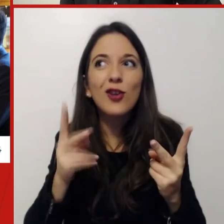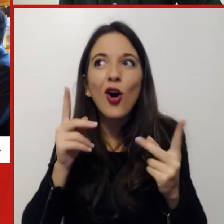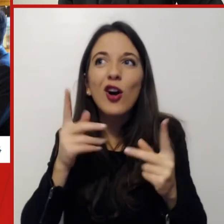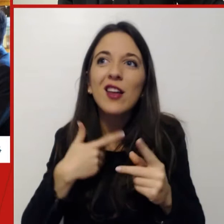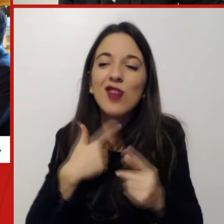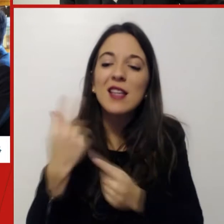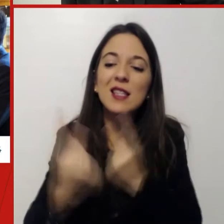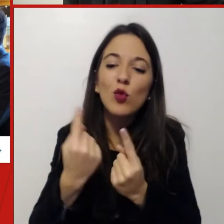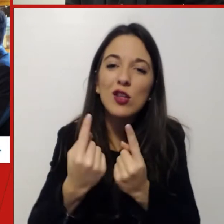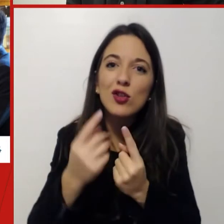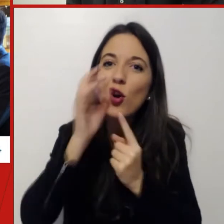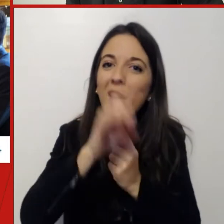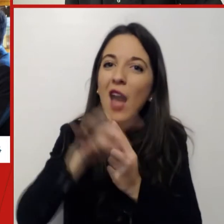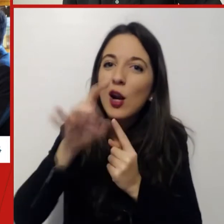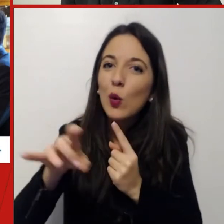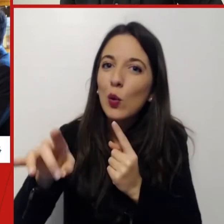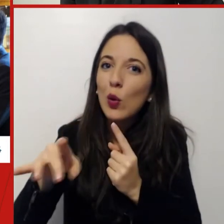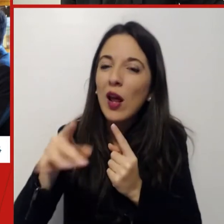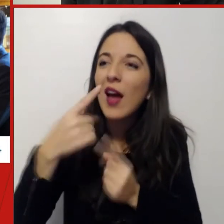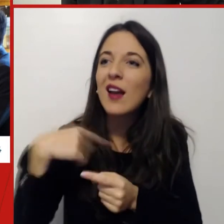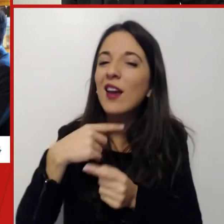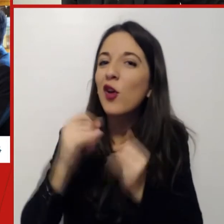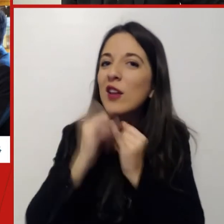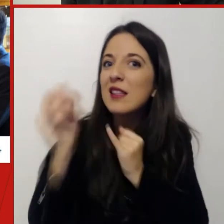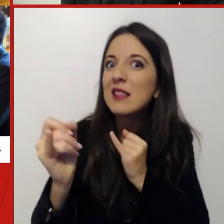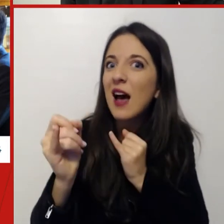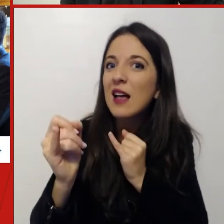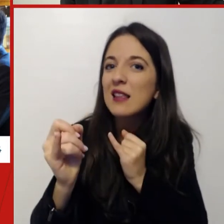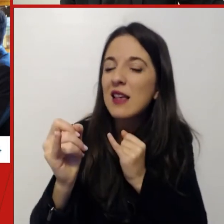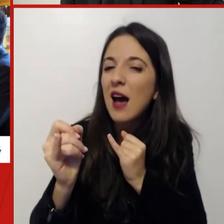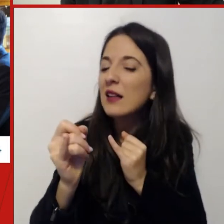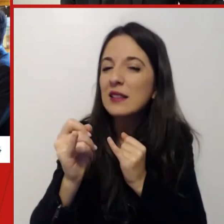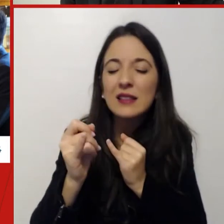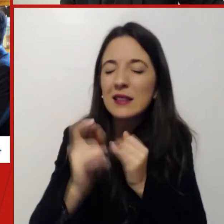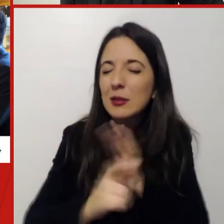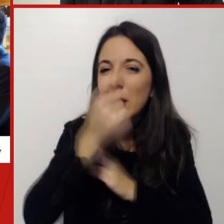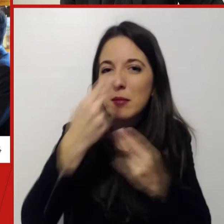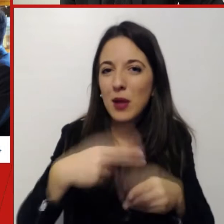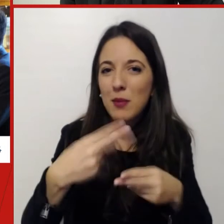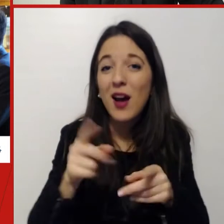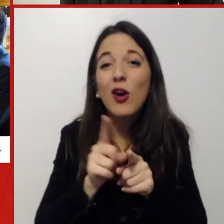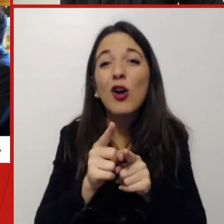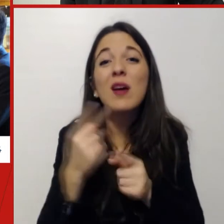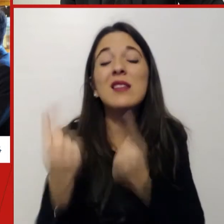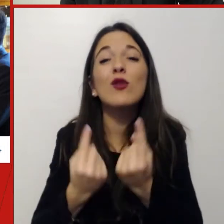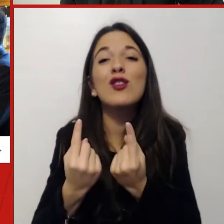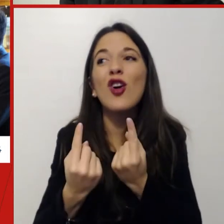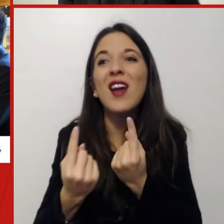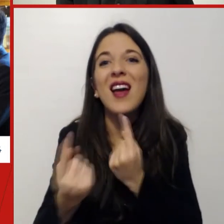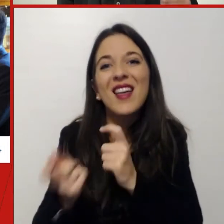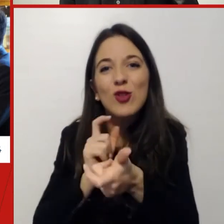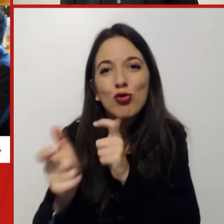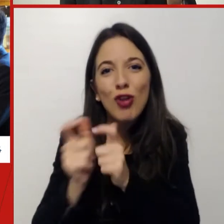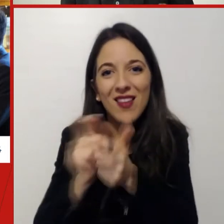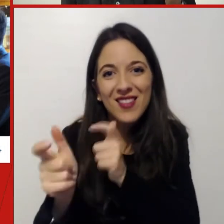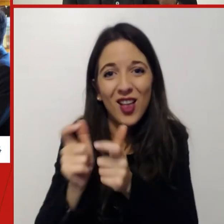contesti di socializzazione che sono un po' tipici dello stare insieme in ufficio, ai quali magari non davamo la giusta attenzione.